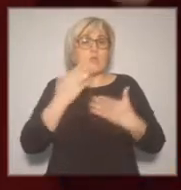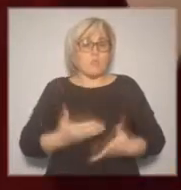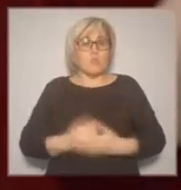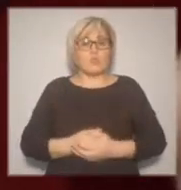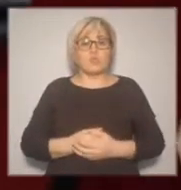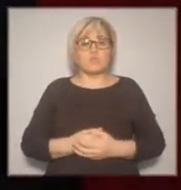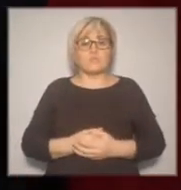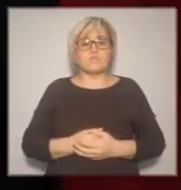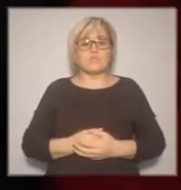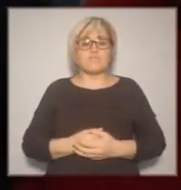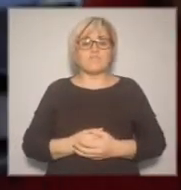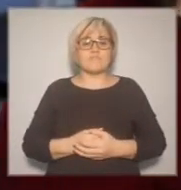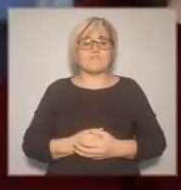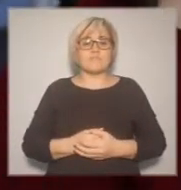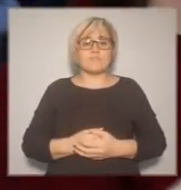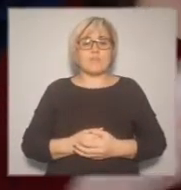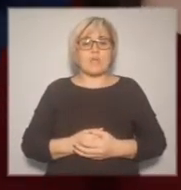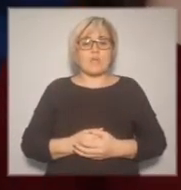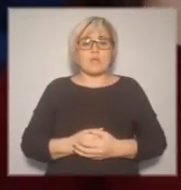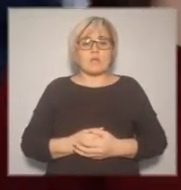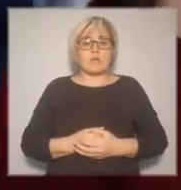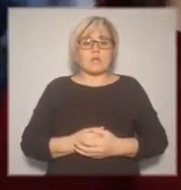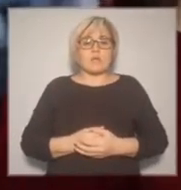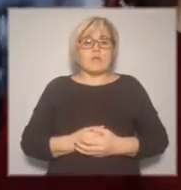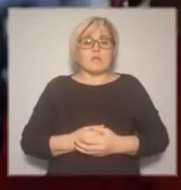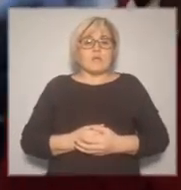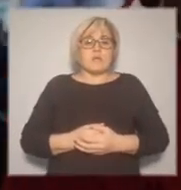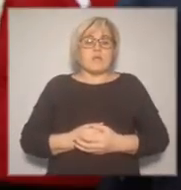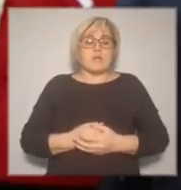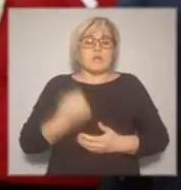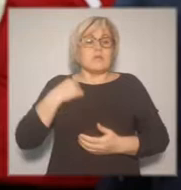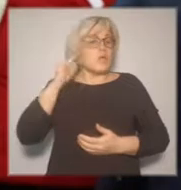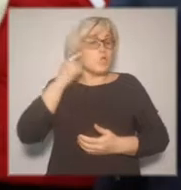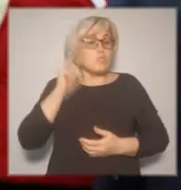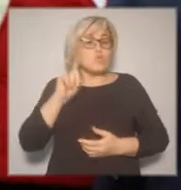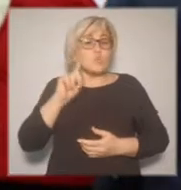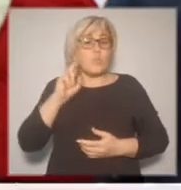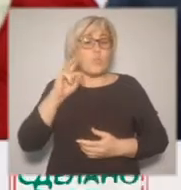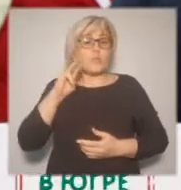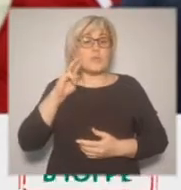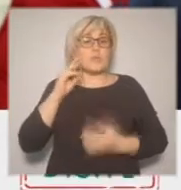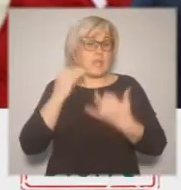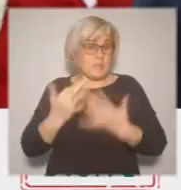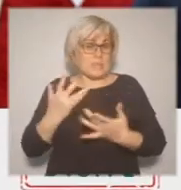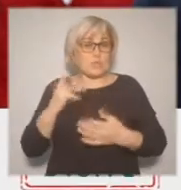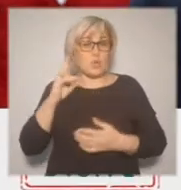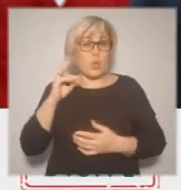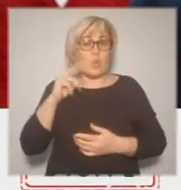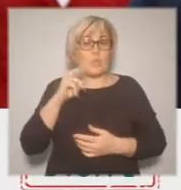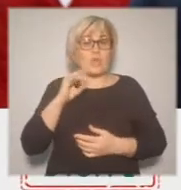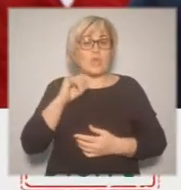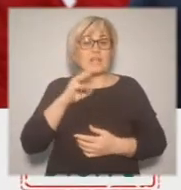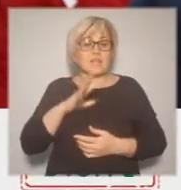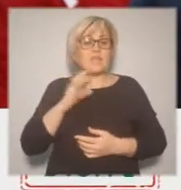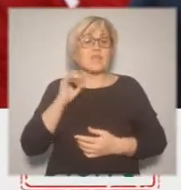принять участие в кооперативном движении Ермак Агра и нисколько об этом не пожалели. Я думаю, что потребительский кооператив Ермак